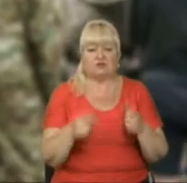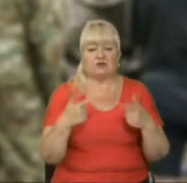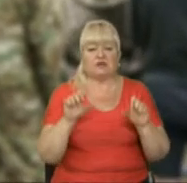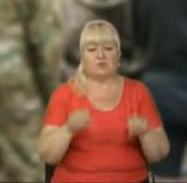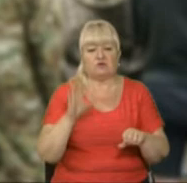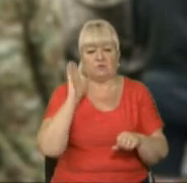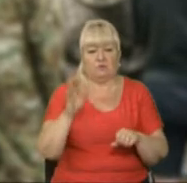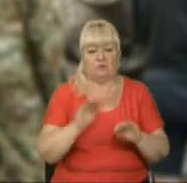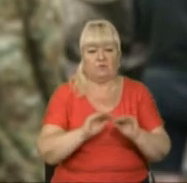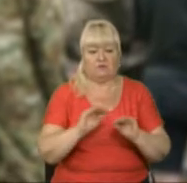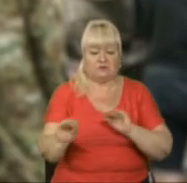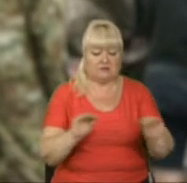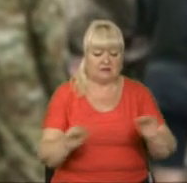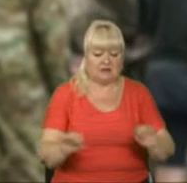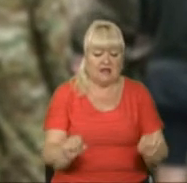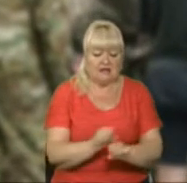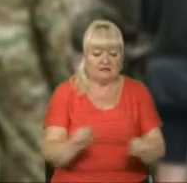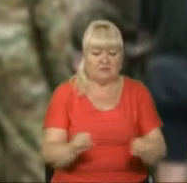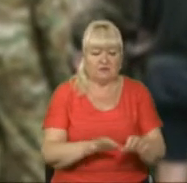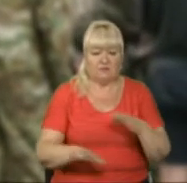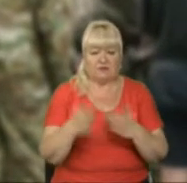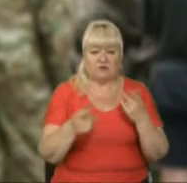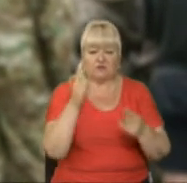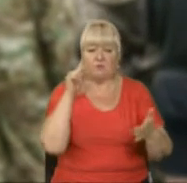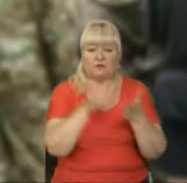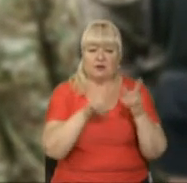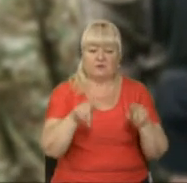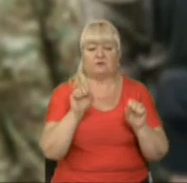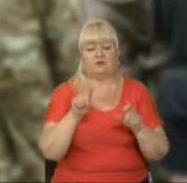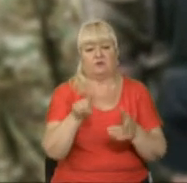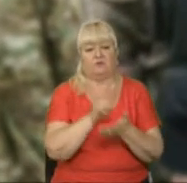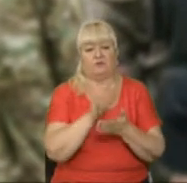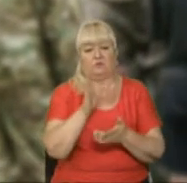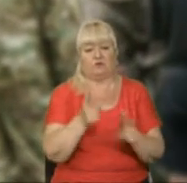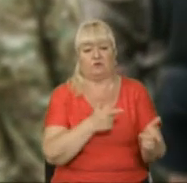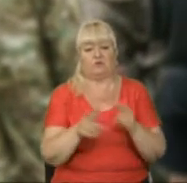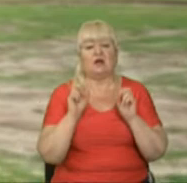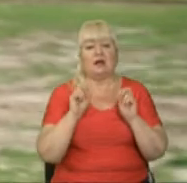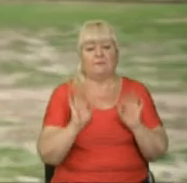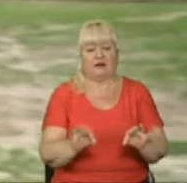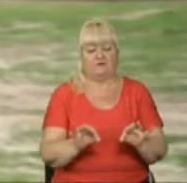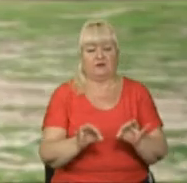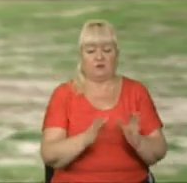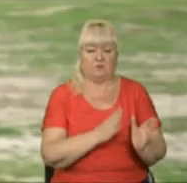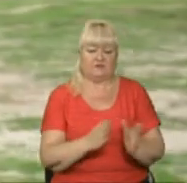замінована територія. І якщо він потрапив туди, він має бути готовий, як правильно повестися.